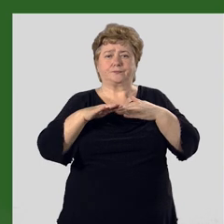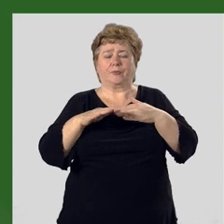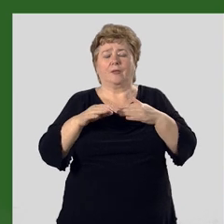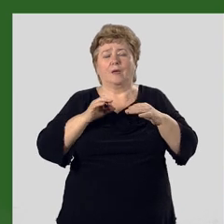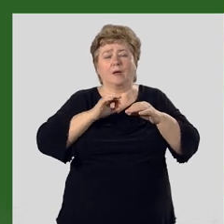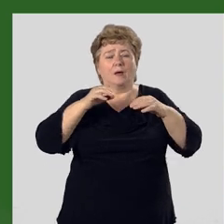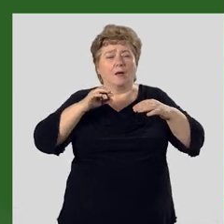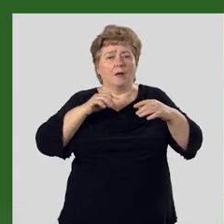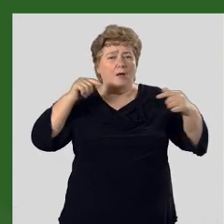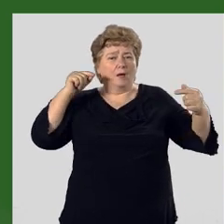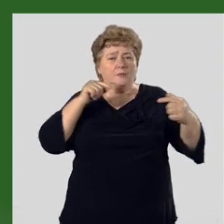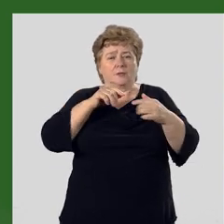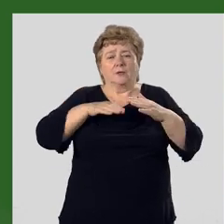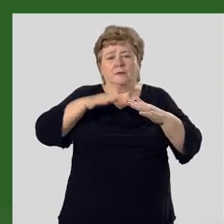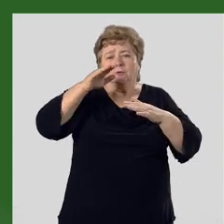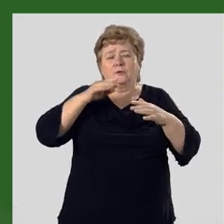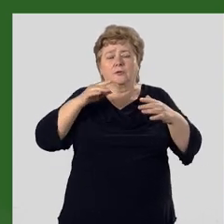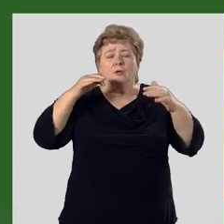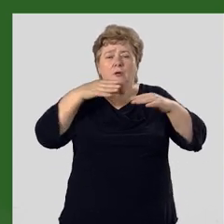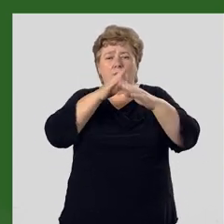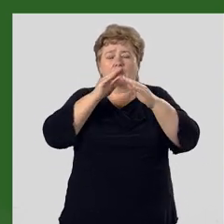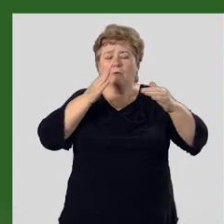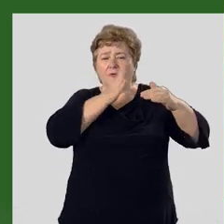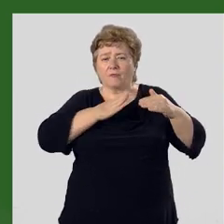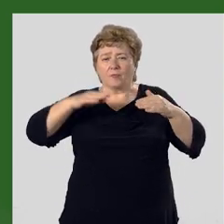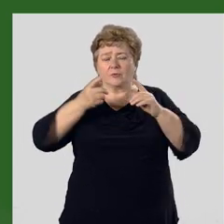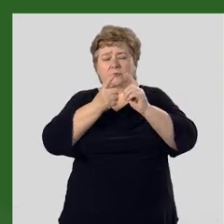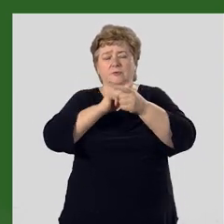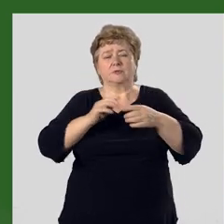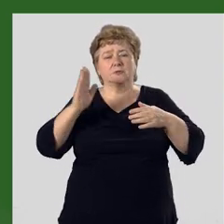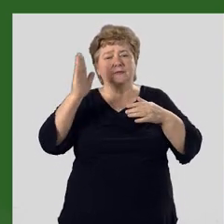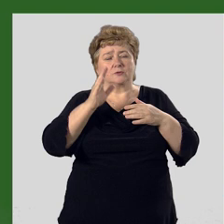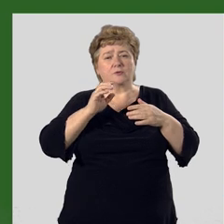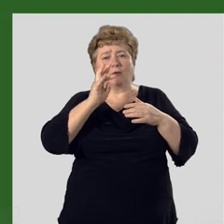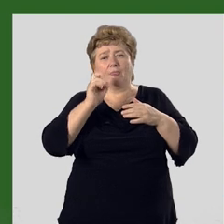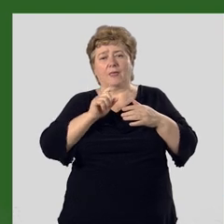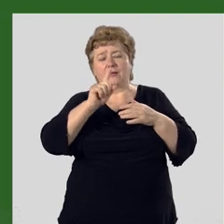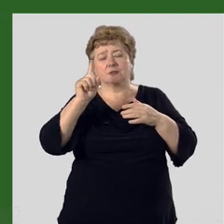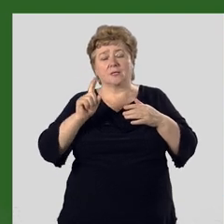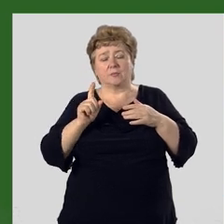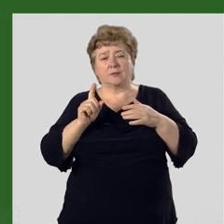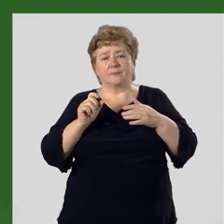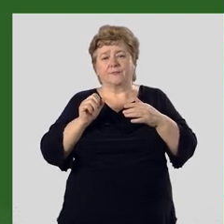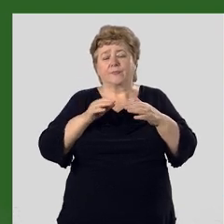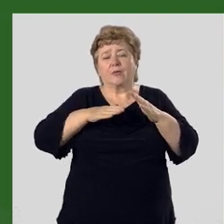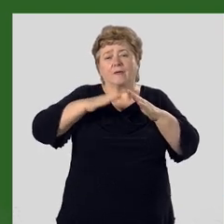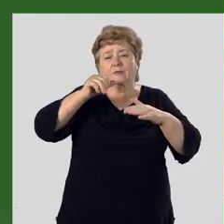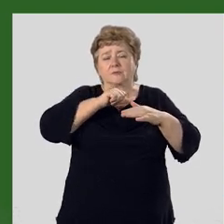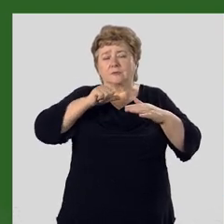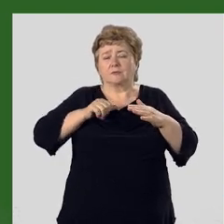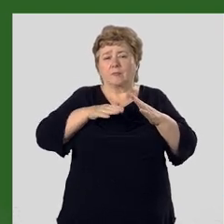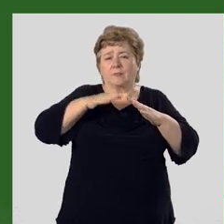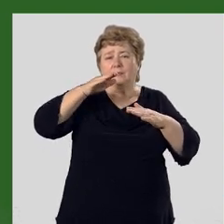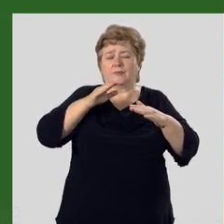Абсолютные высоты гор и впадин изменяются с востока на запад. Самые высокие